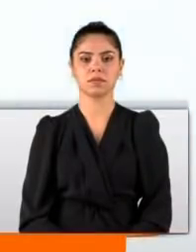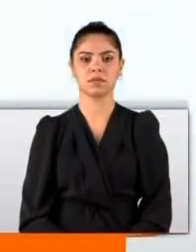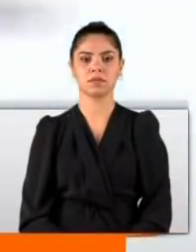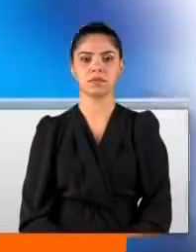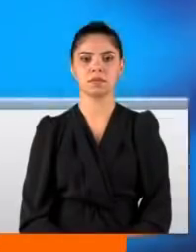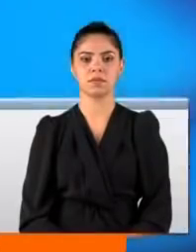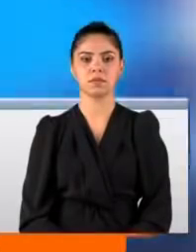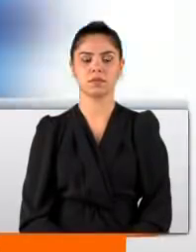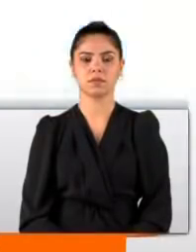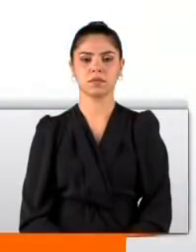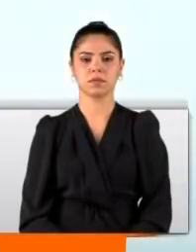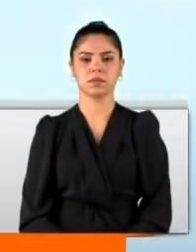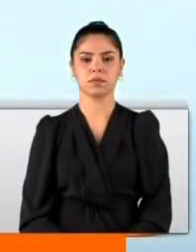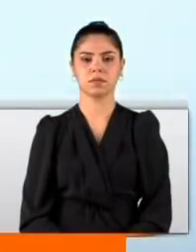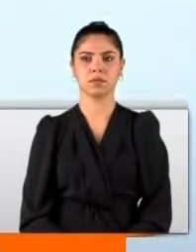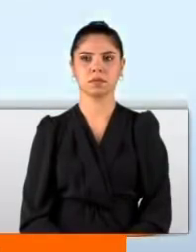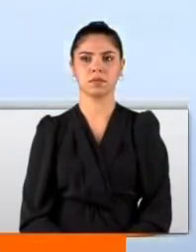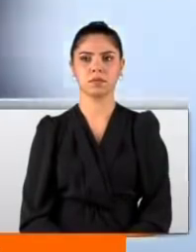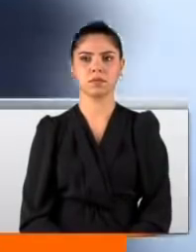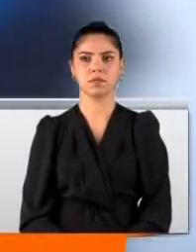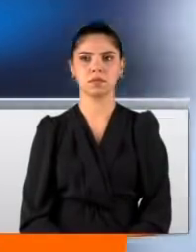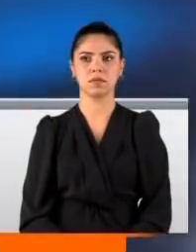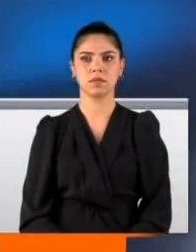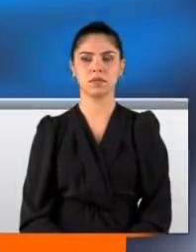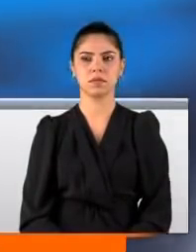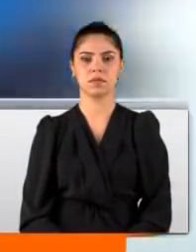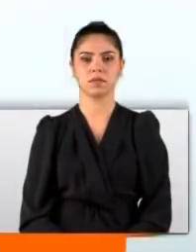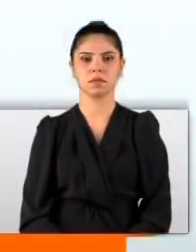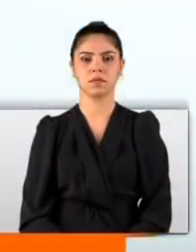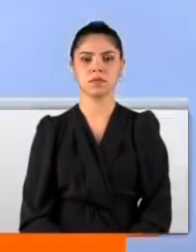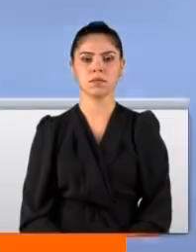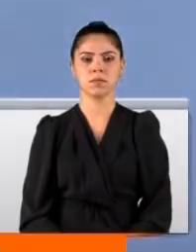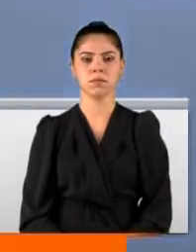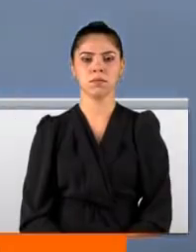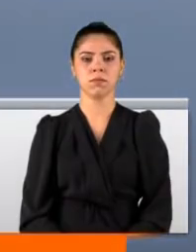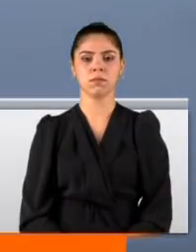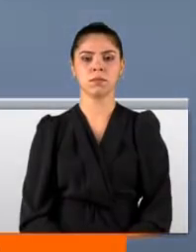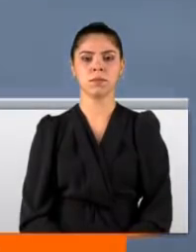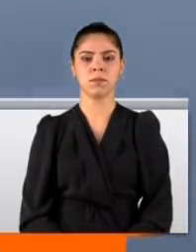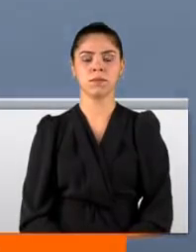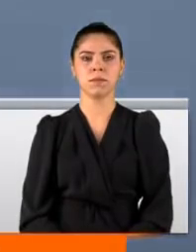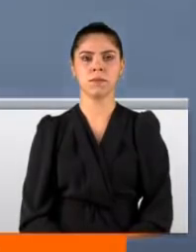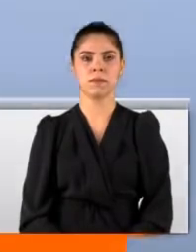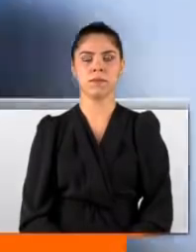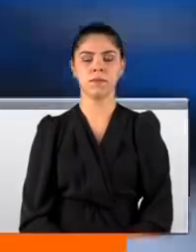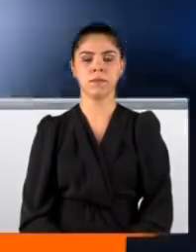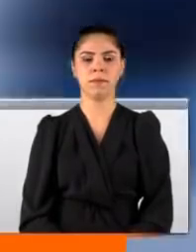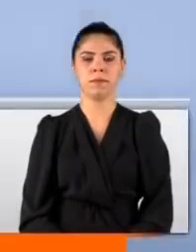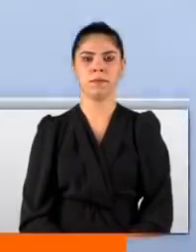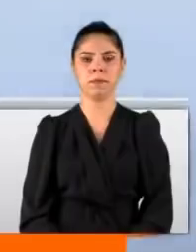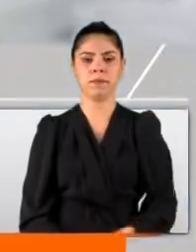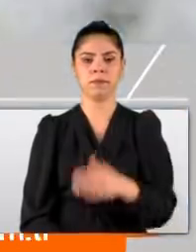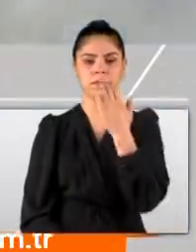Doğru dağcının kaybolduğu bilgisi ulaştı. Doğru dağcının kaybolduğu Doğru yerden kaybolduğu bilgisi ulaştı. Görüşmesi aydın.